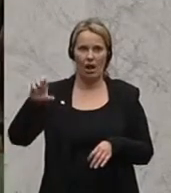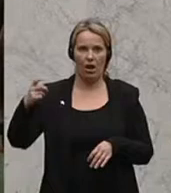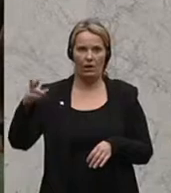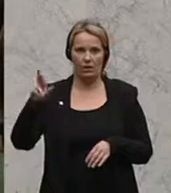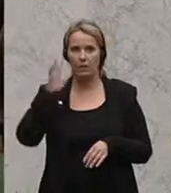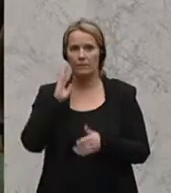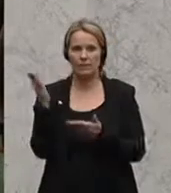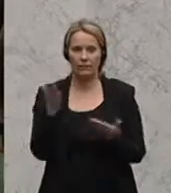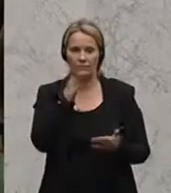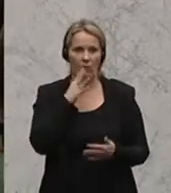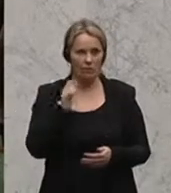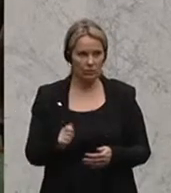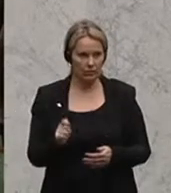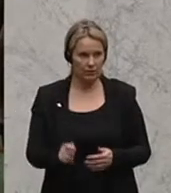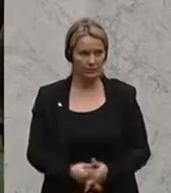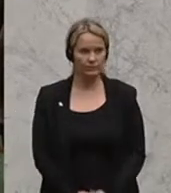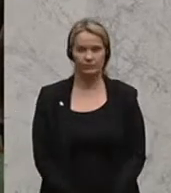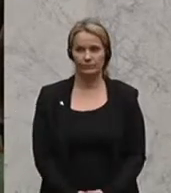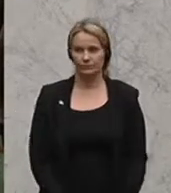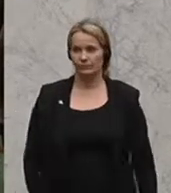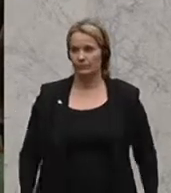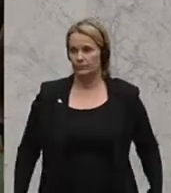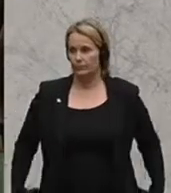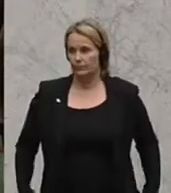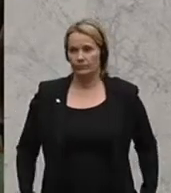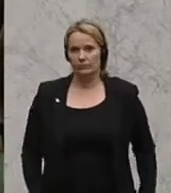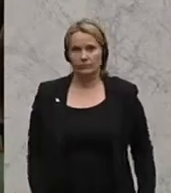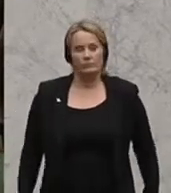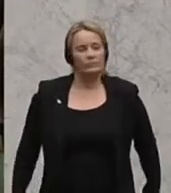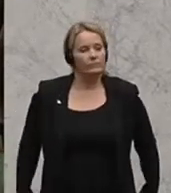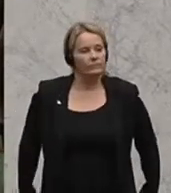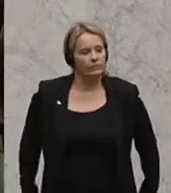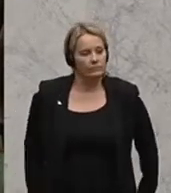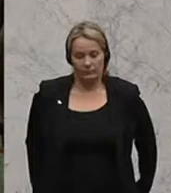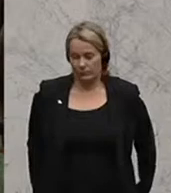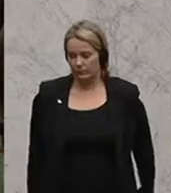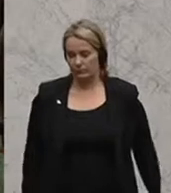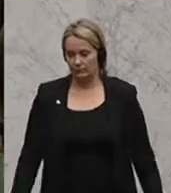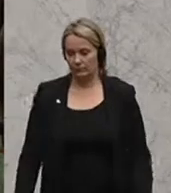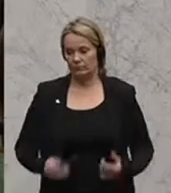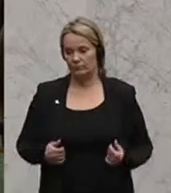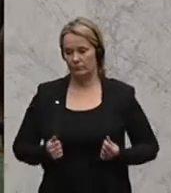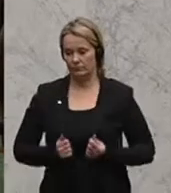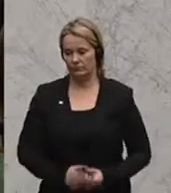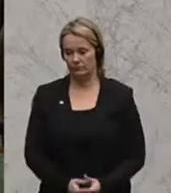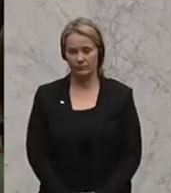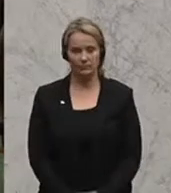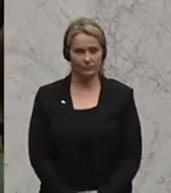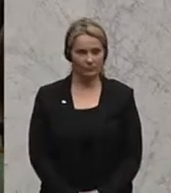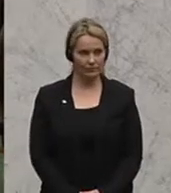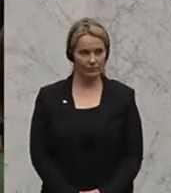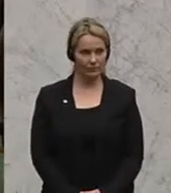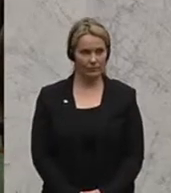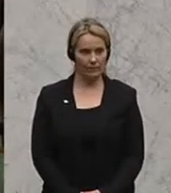Zudem soll für betroffene Personen automatisch eine Auskunftssperre verhängt werden. Damit will man gewalttätigen